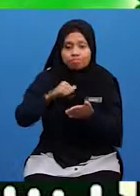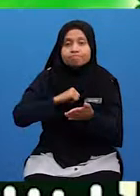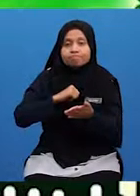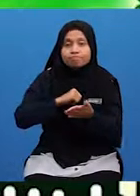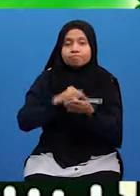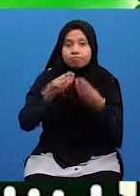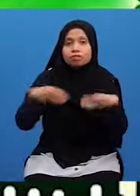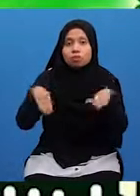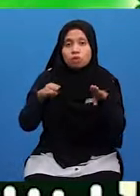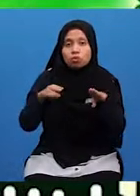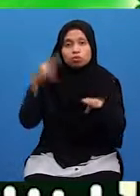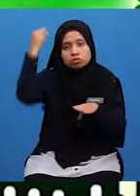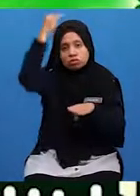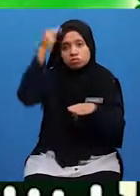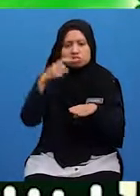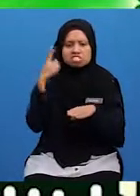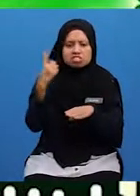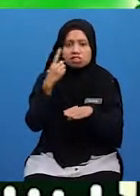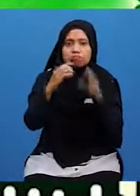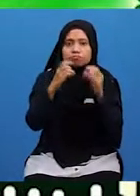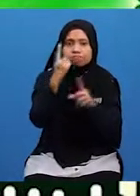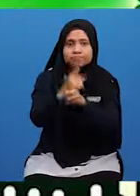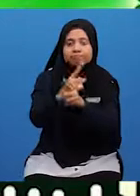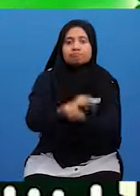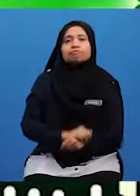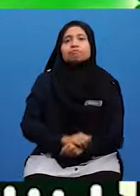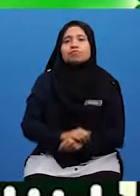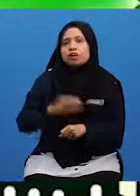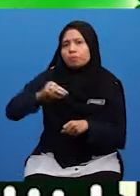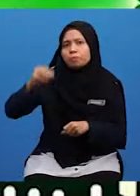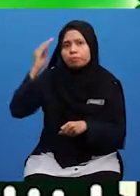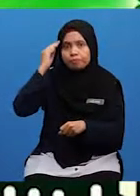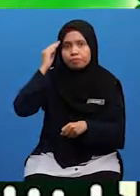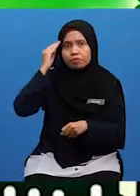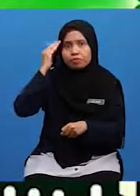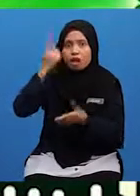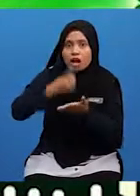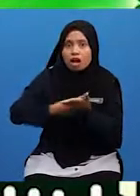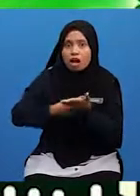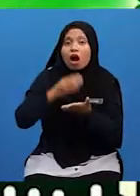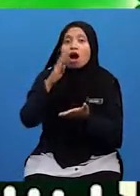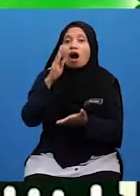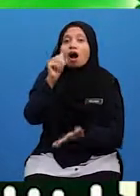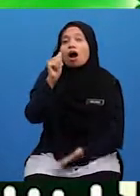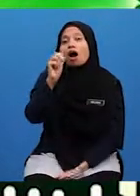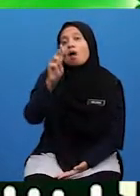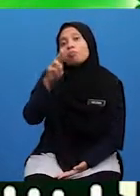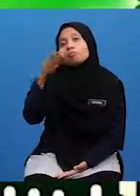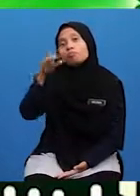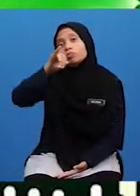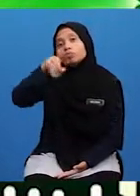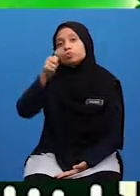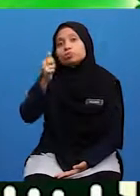Bahawa Nabi sentiasa Bercakap benar Murid-murid tahu tak Abu Jahal Adalah